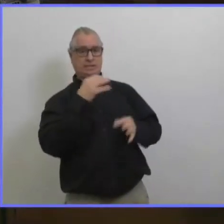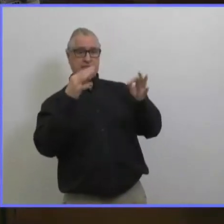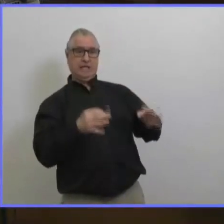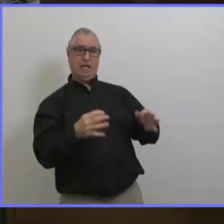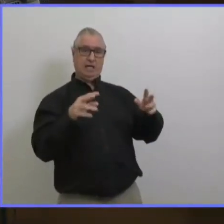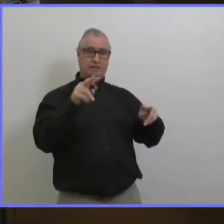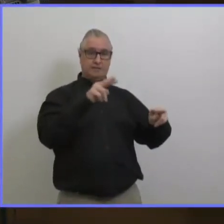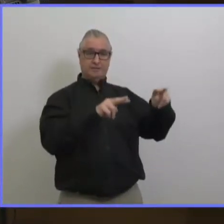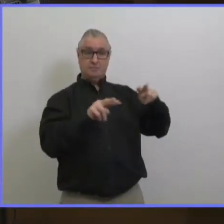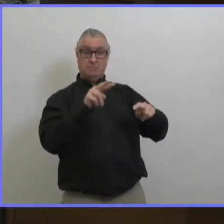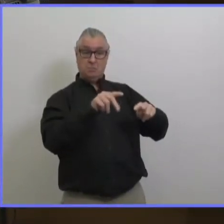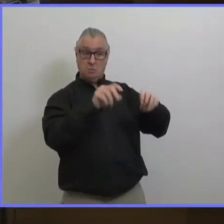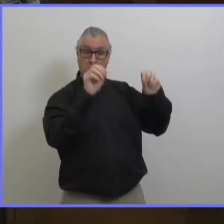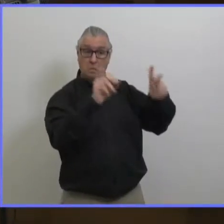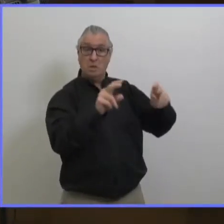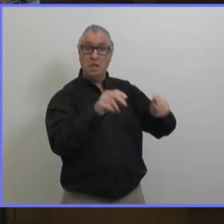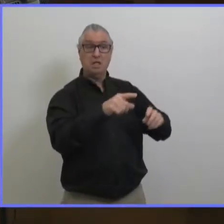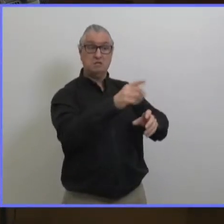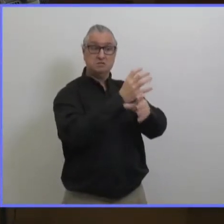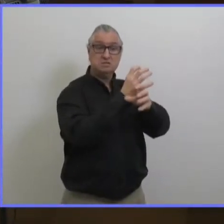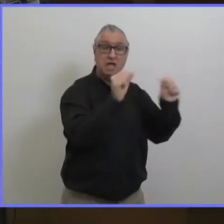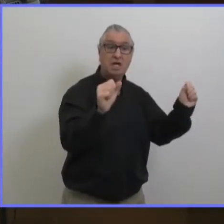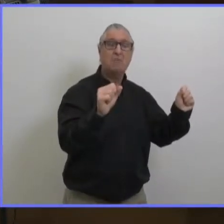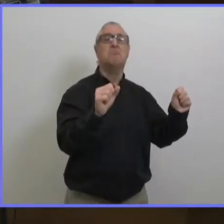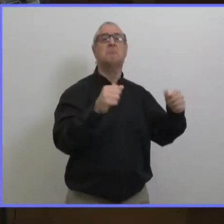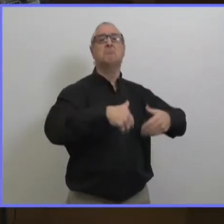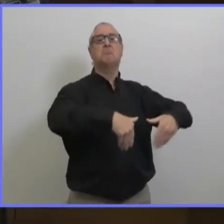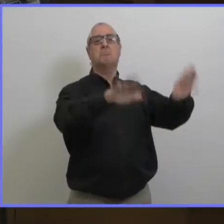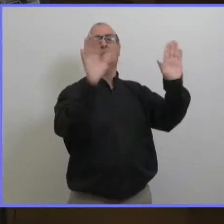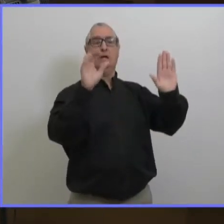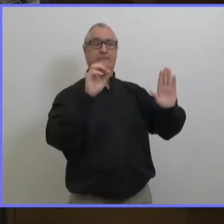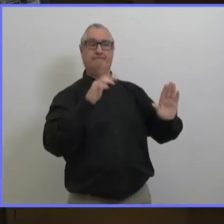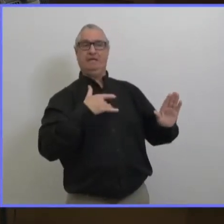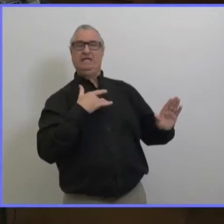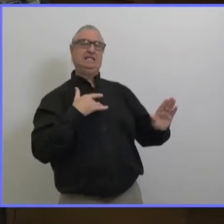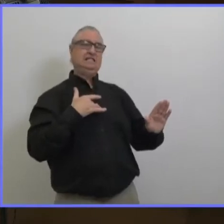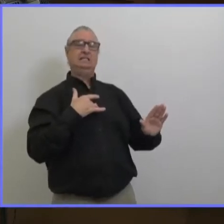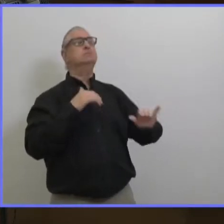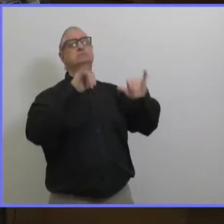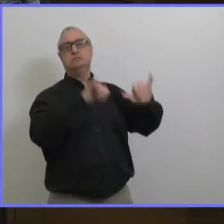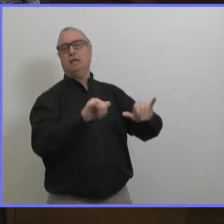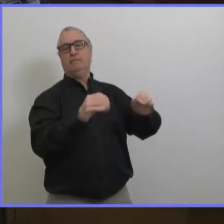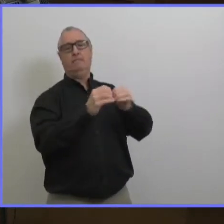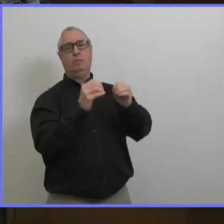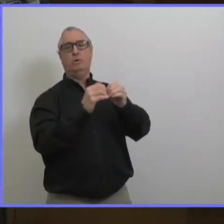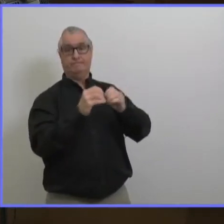considérées comme des contacts rapprochés de la maison du cas positif de global news malika